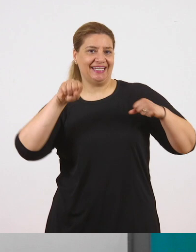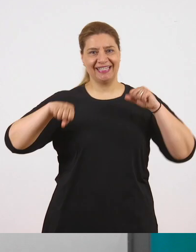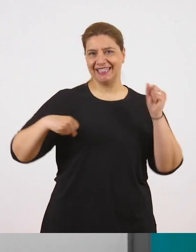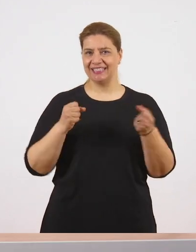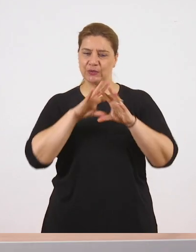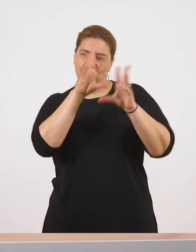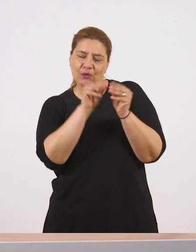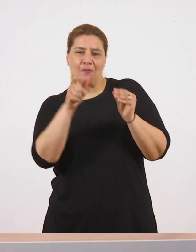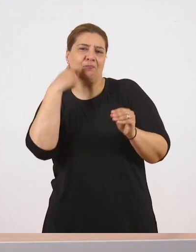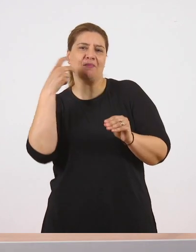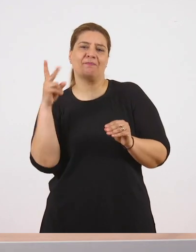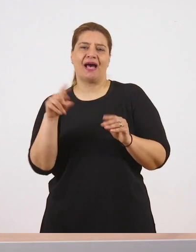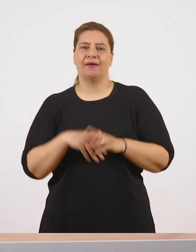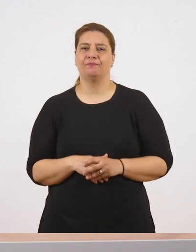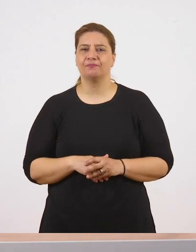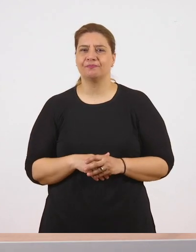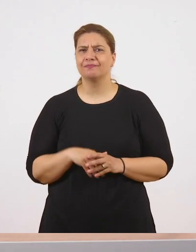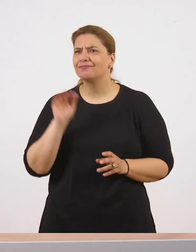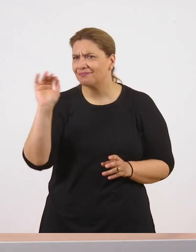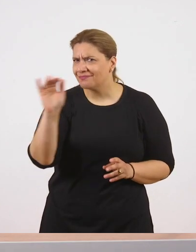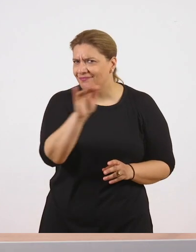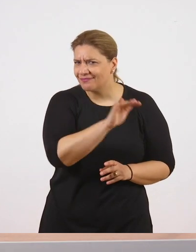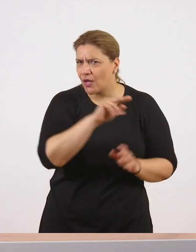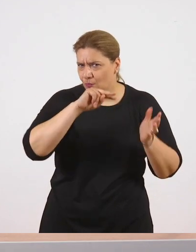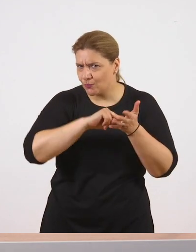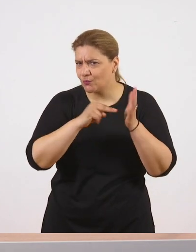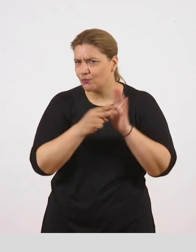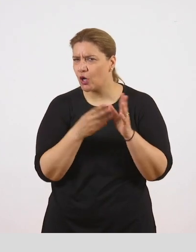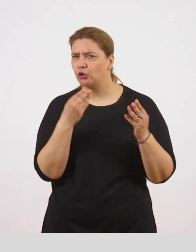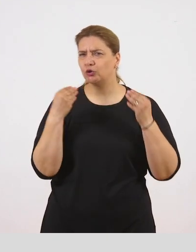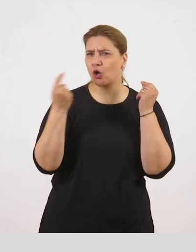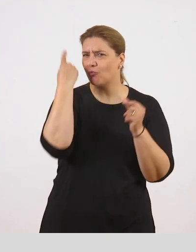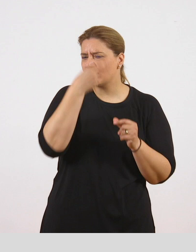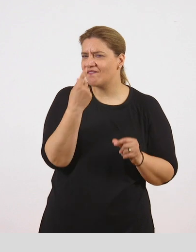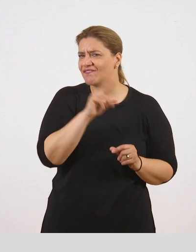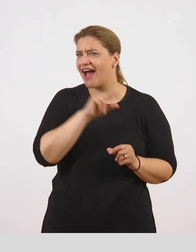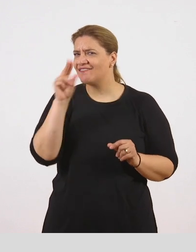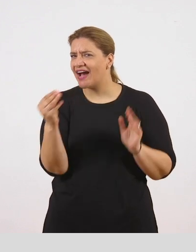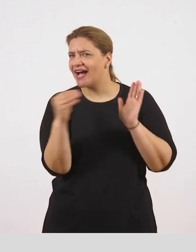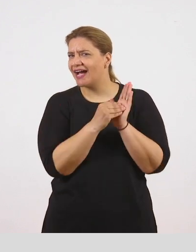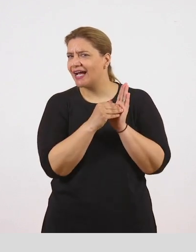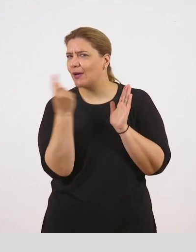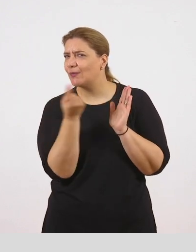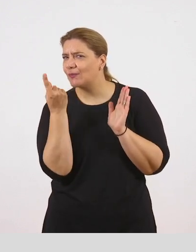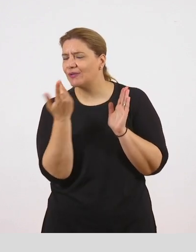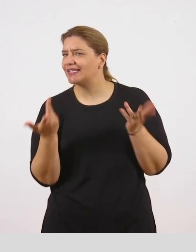μαμάς. Και μήπως προσέχετε ποιο σχήμα λόγου χρησιμοποιεί εδώ πιο πολύ.